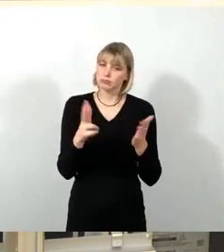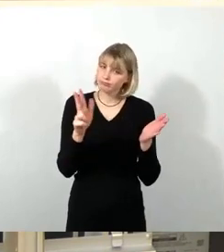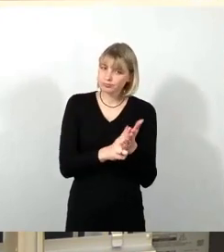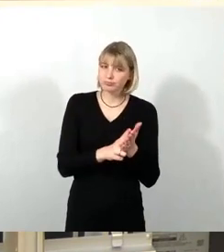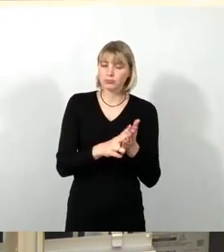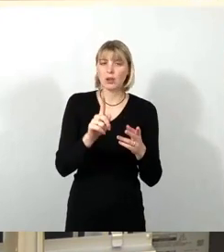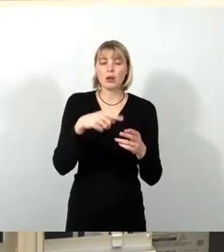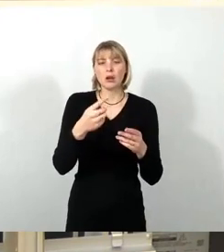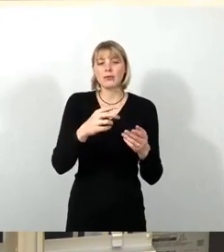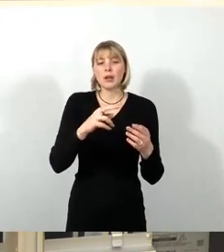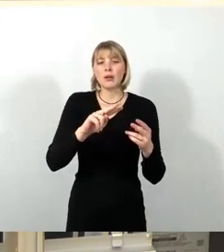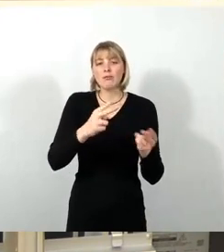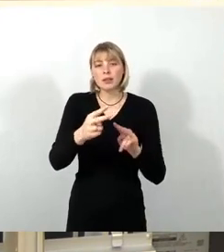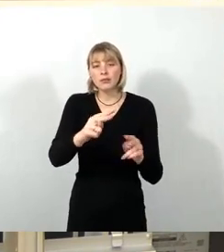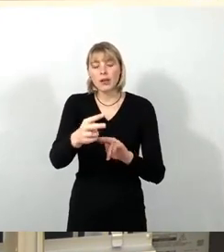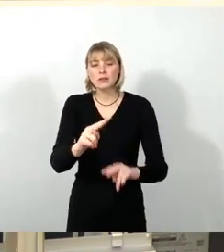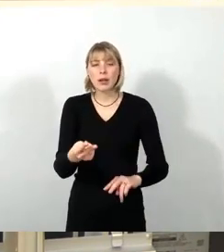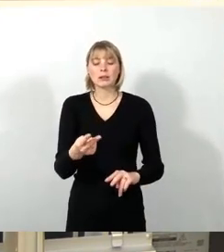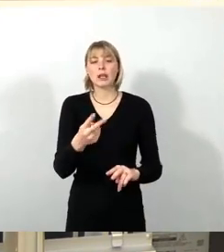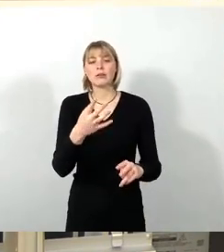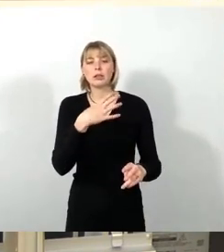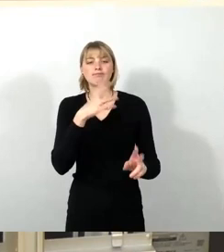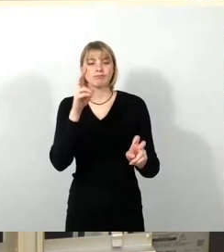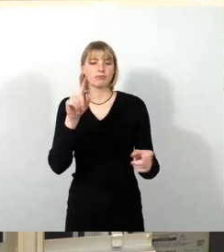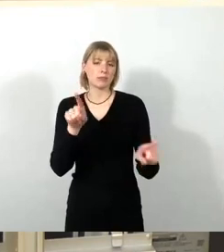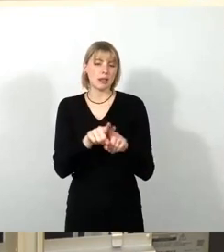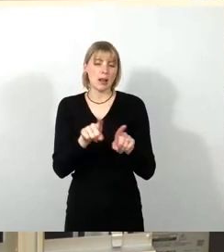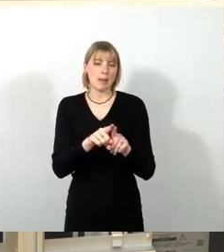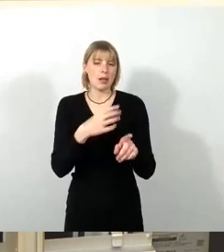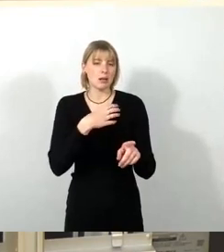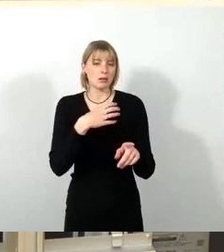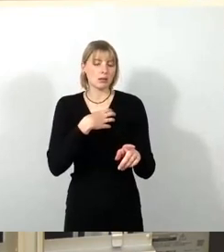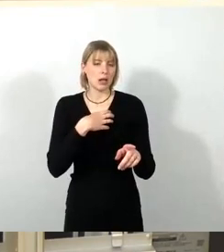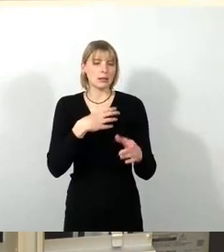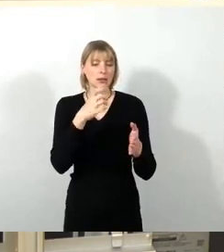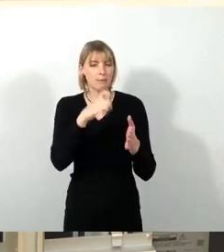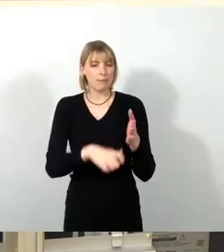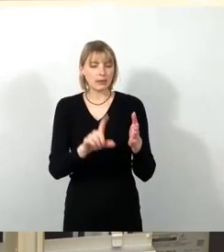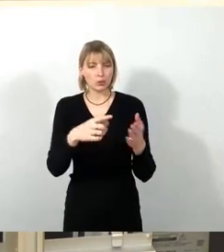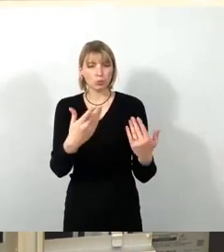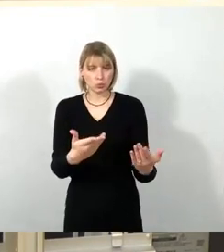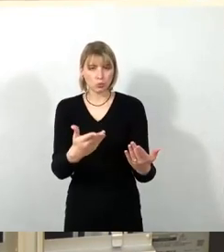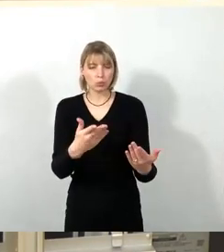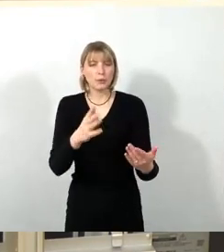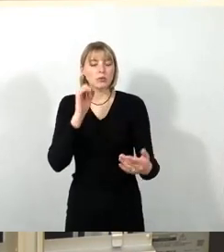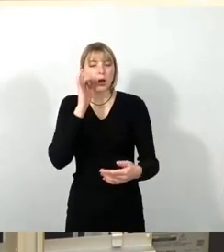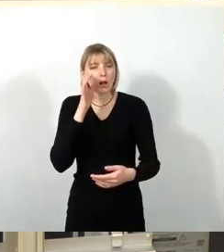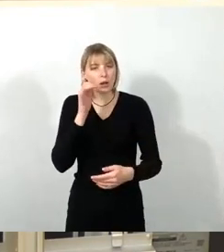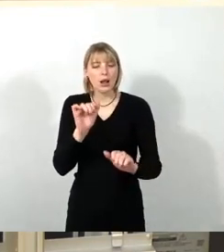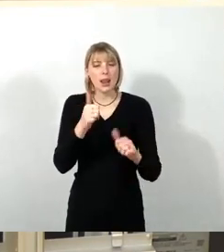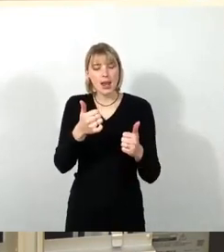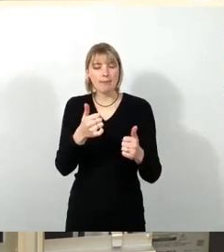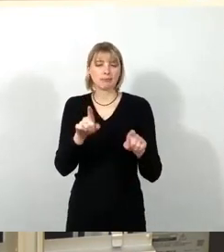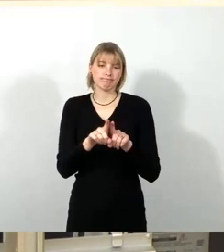gibt und somit zu den Kriterien des täglichen Lebens de facto nicht logisch dazuzählen. Ein